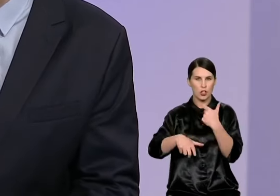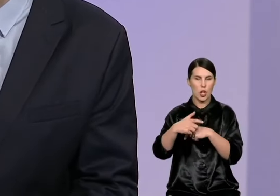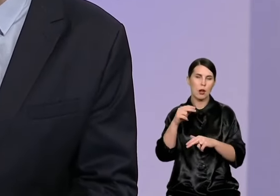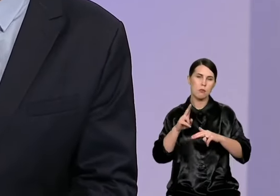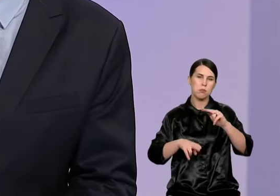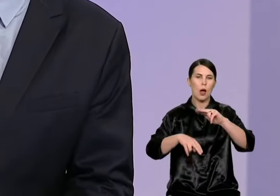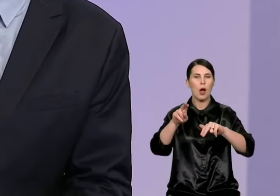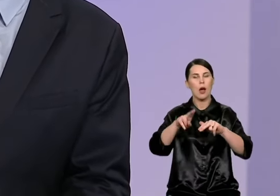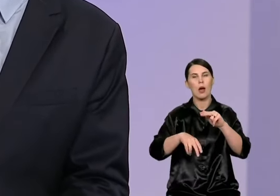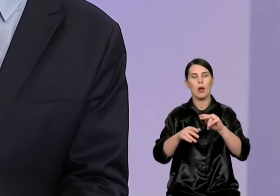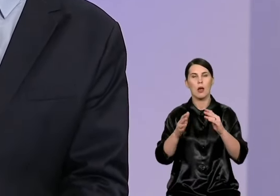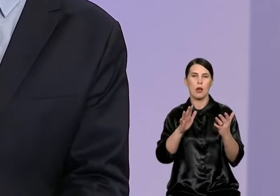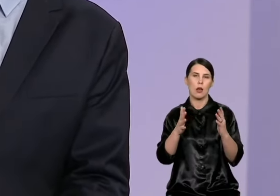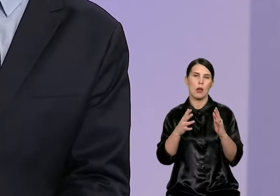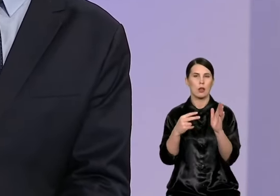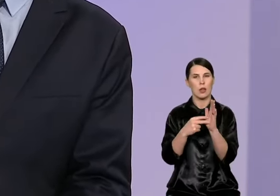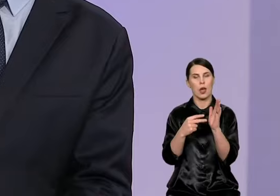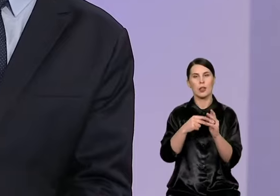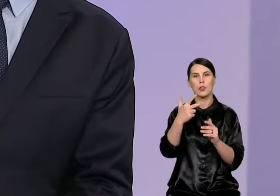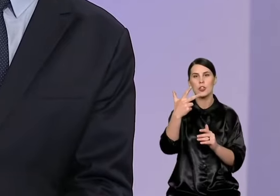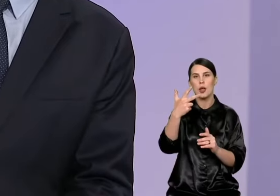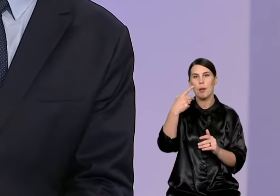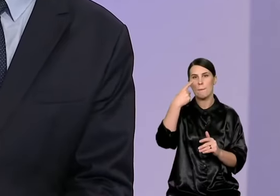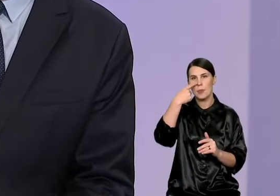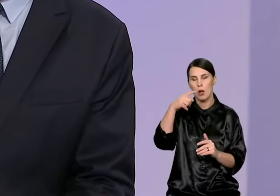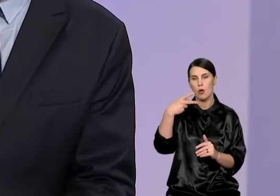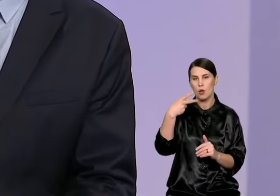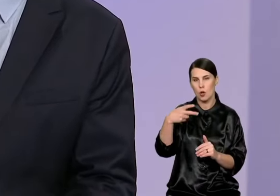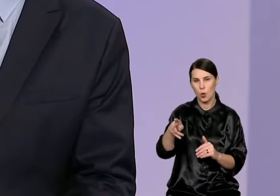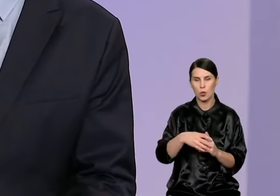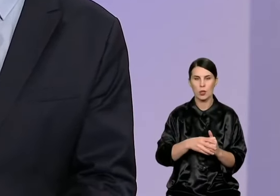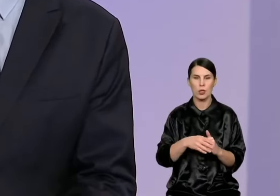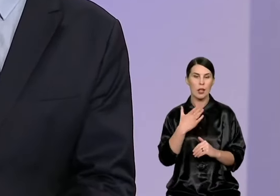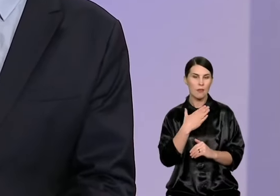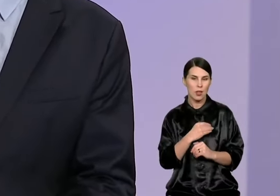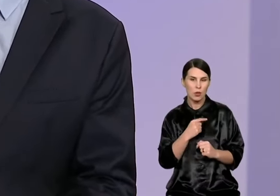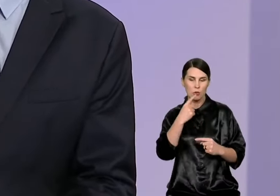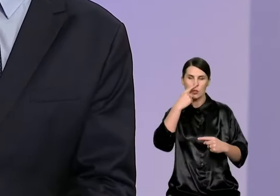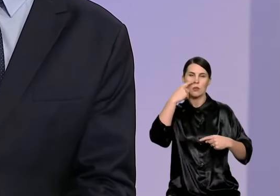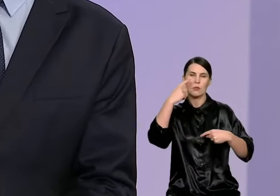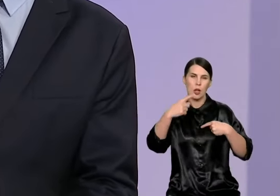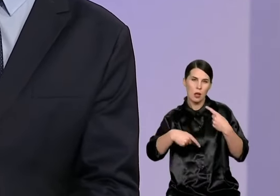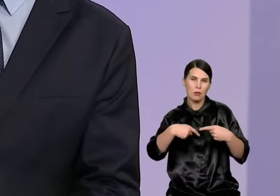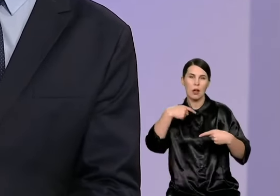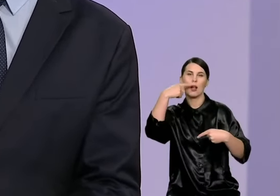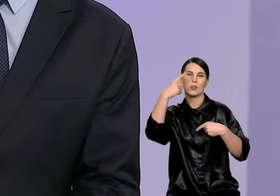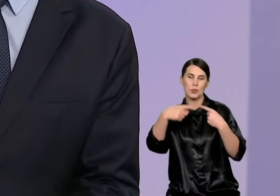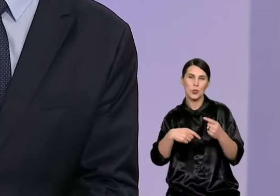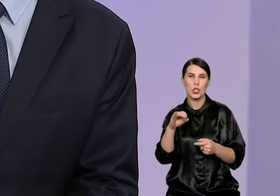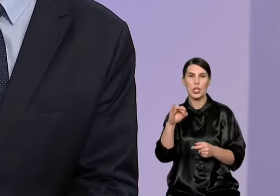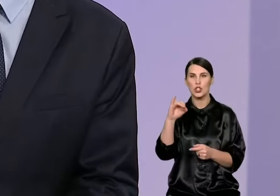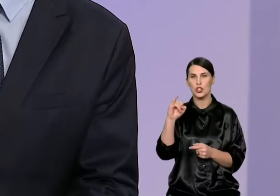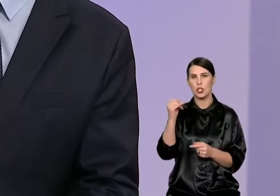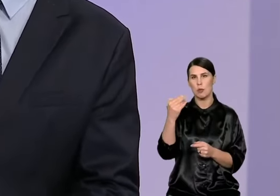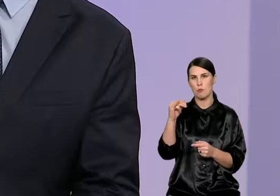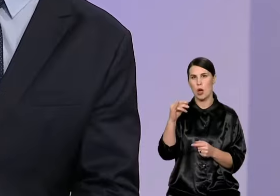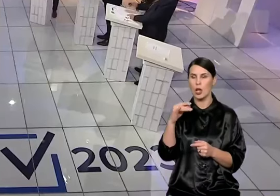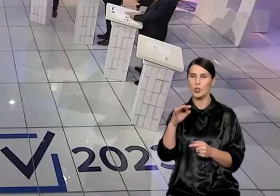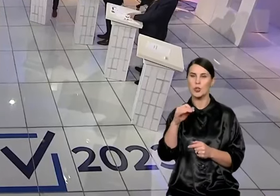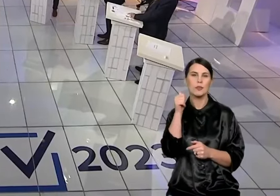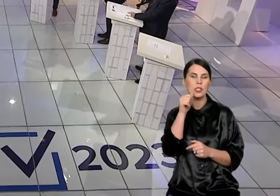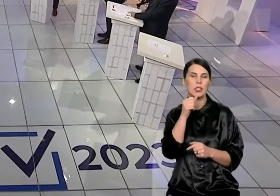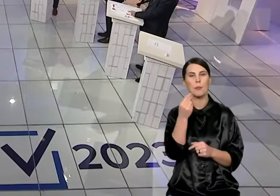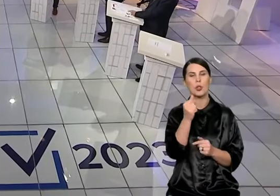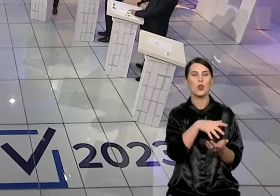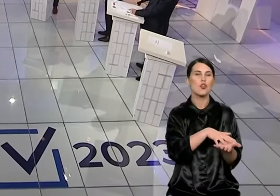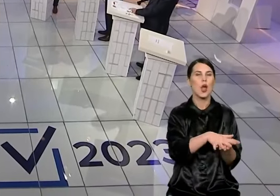kainuoja apie tris milijonus. Ir iš esmės tai reiškia, Vilnius metai iš metų valdančių mašių įrenkasi leisti, leisti pinigus, na, pavadintim, nuomai vietoj to,